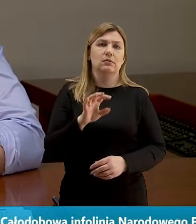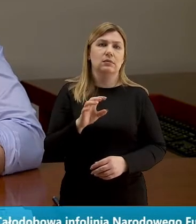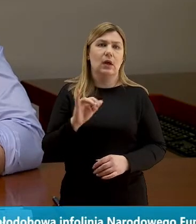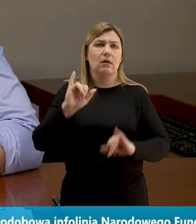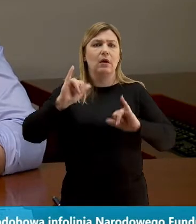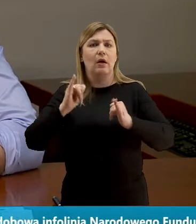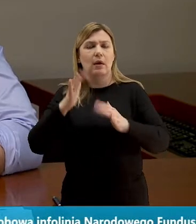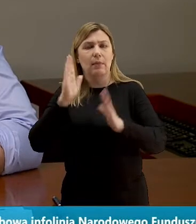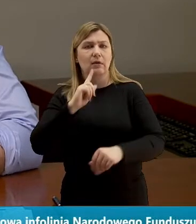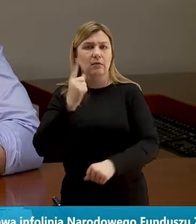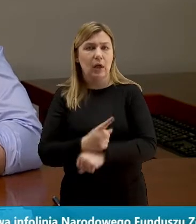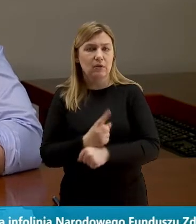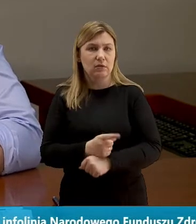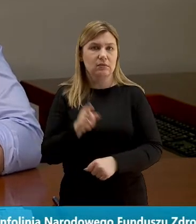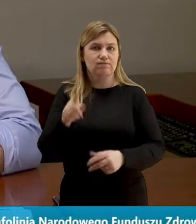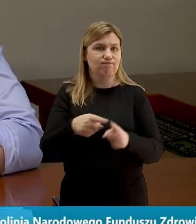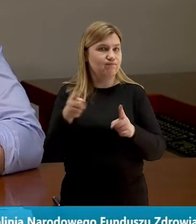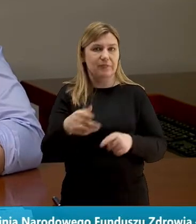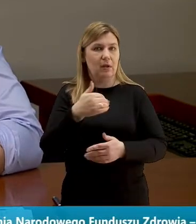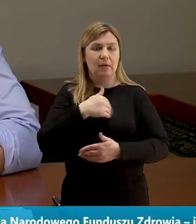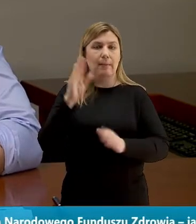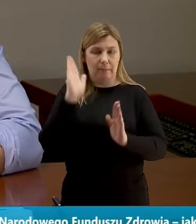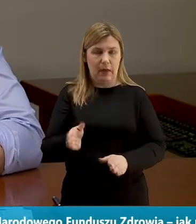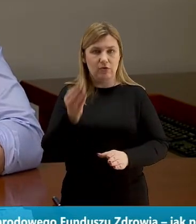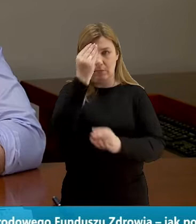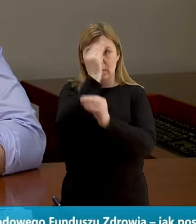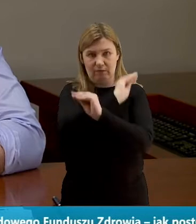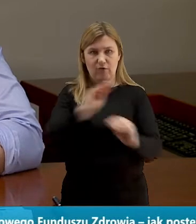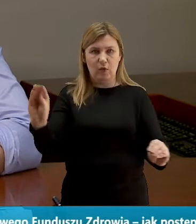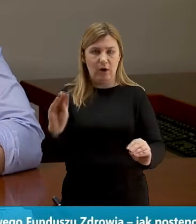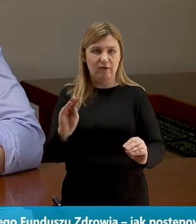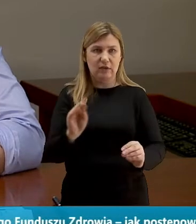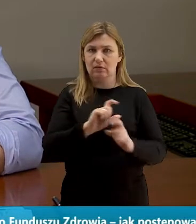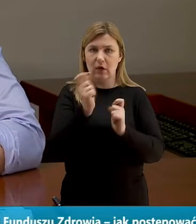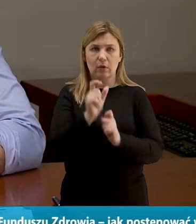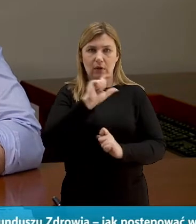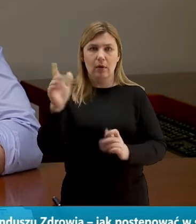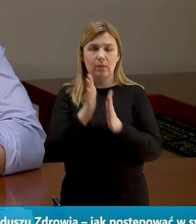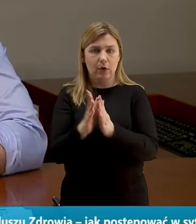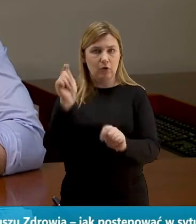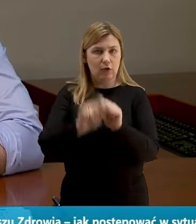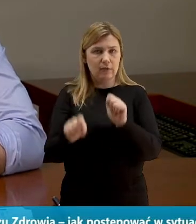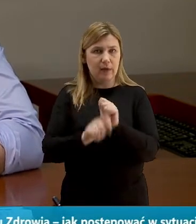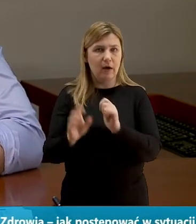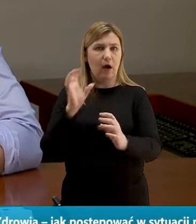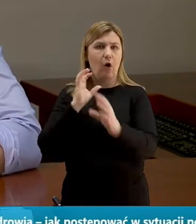decyzje w tej materii? Będziemy Państwa na bieżąco informowali. Proszę śledzić nasze komunikatory